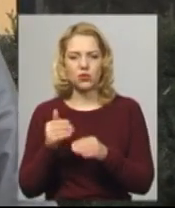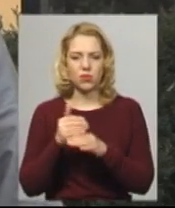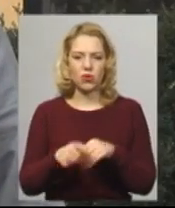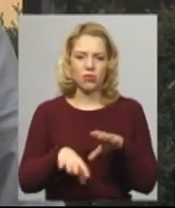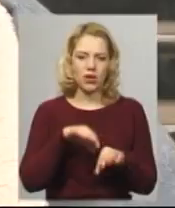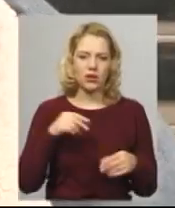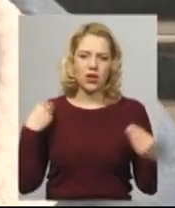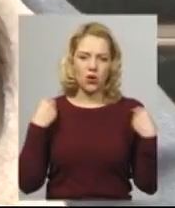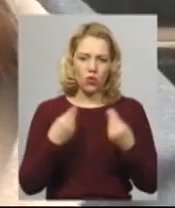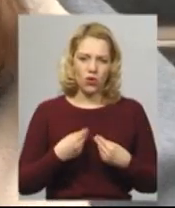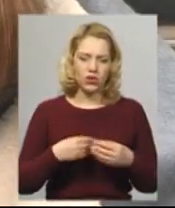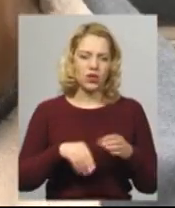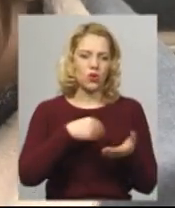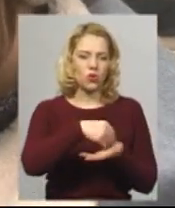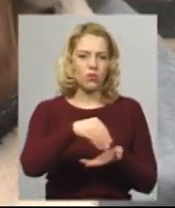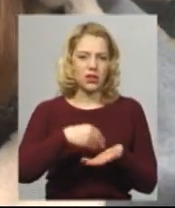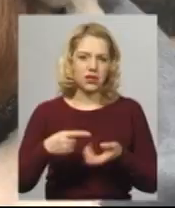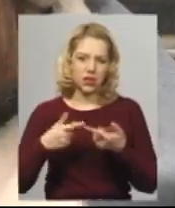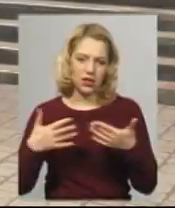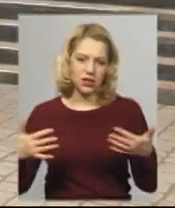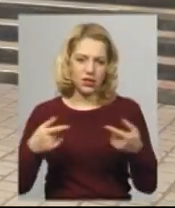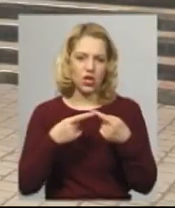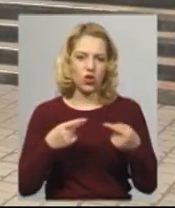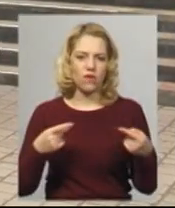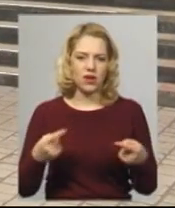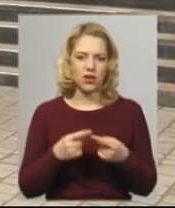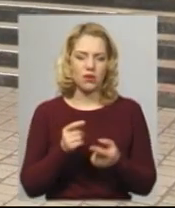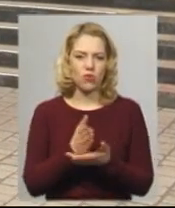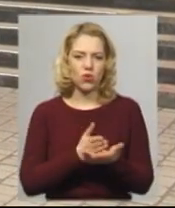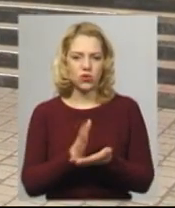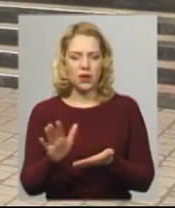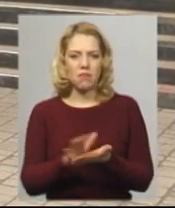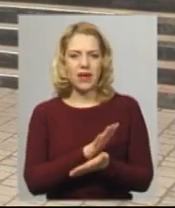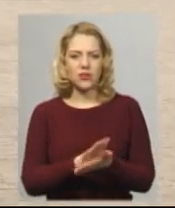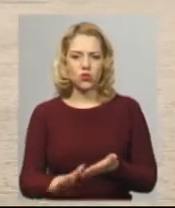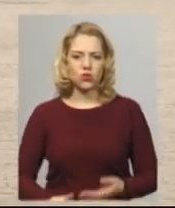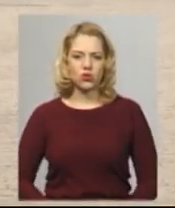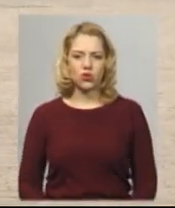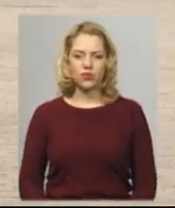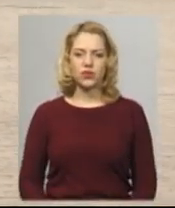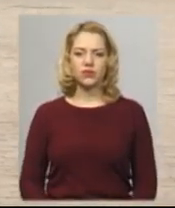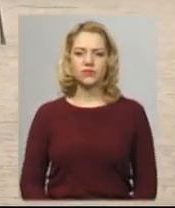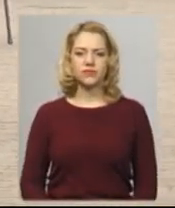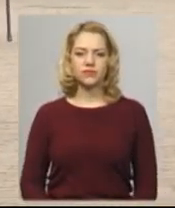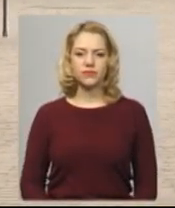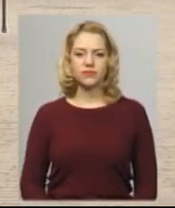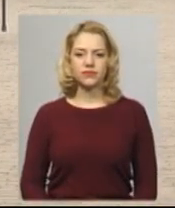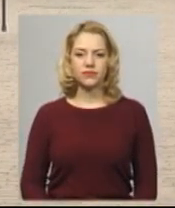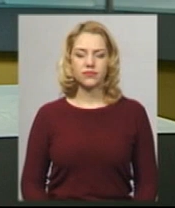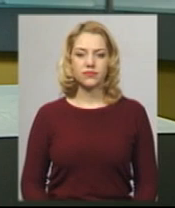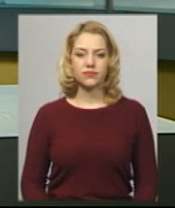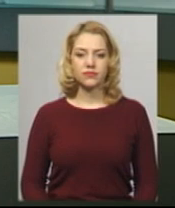купити необхідні товари, зазначає Інна Мотика. Ці послуги є безкоштовними. Катерина Шевчук, Іван Мовчан. Новини на Суільному. Хмельницький.